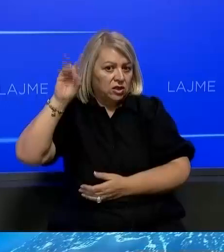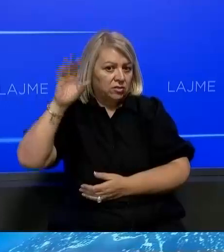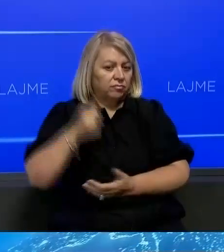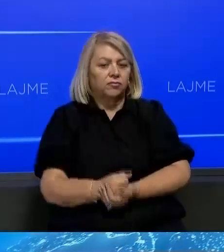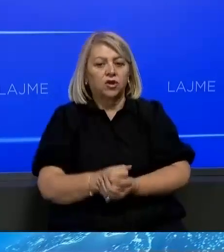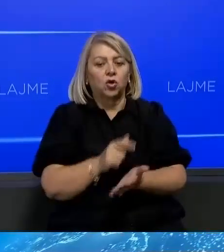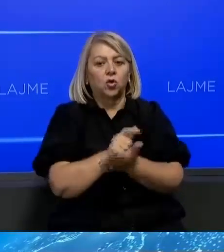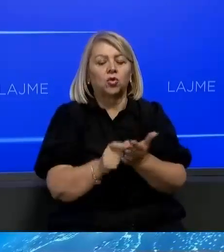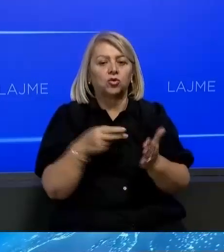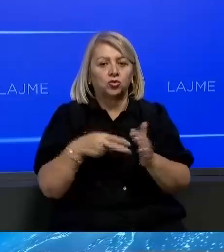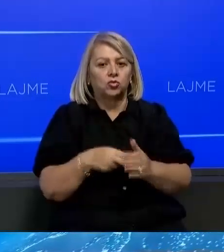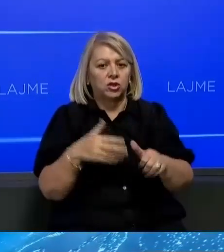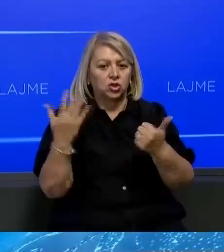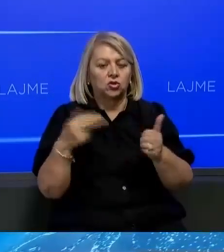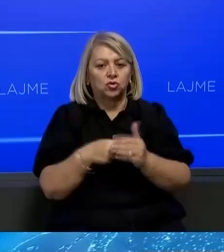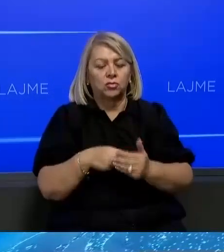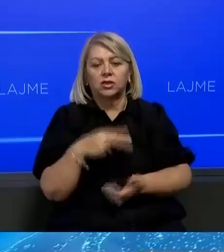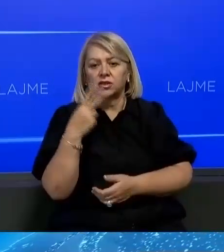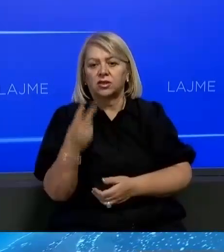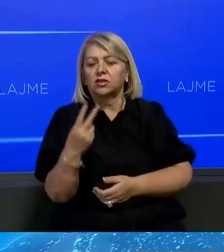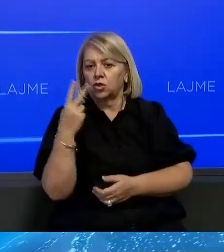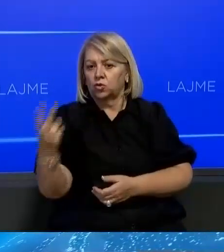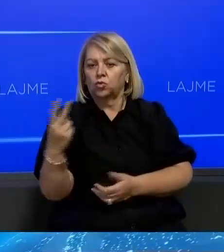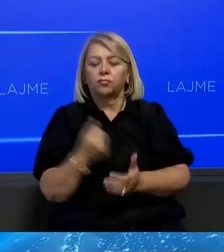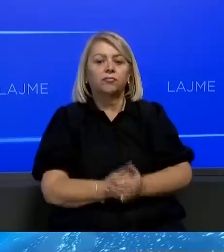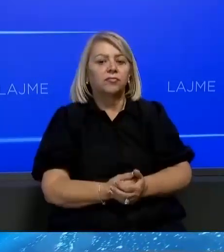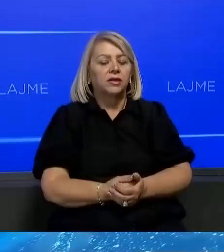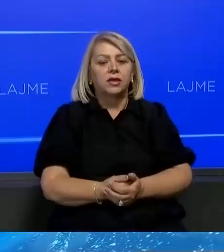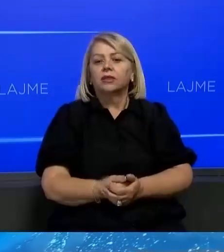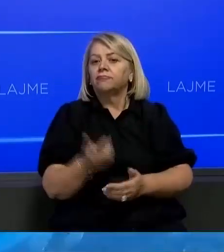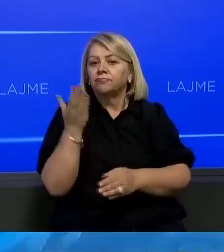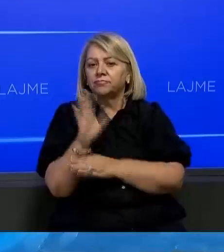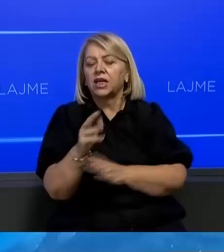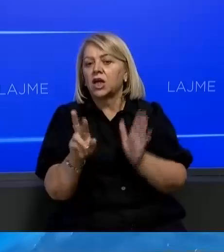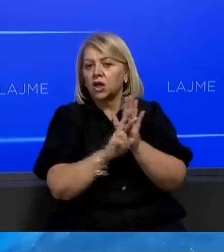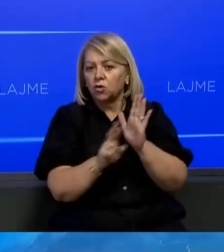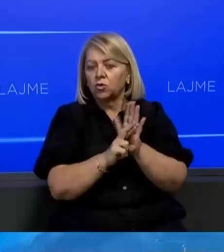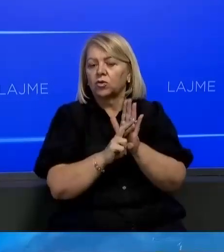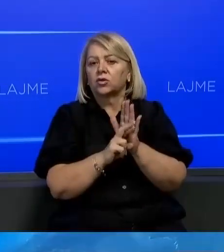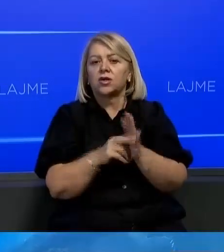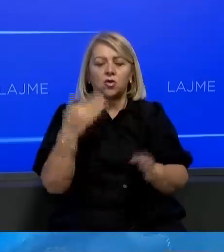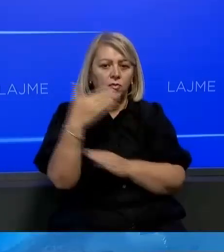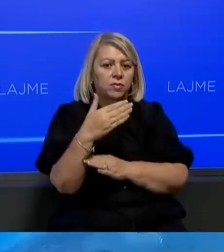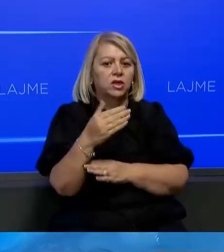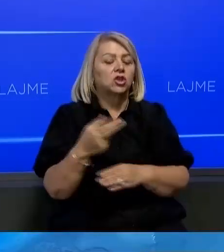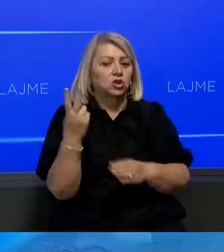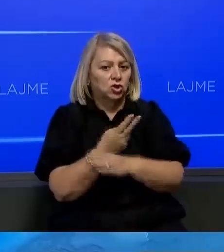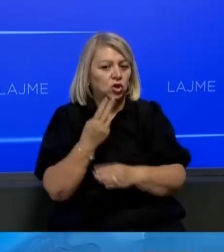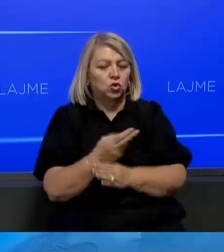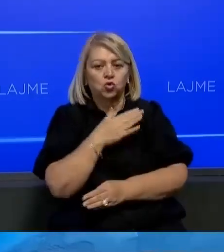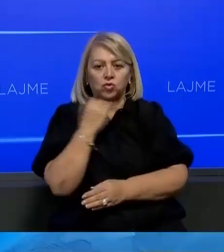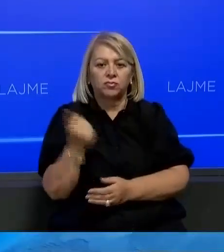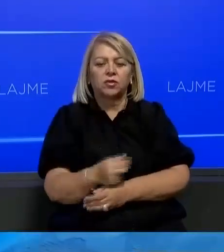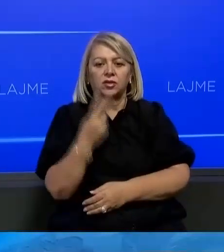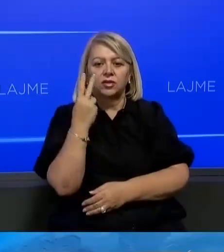periudën 2006-2022 në nivelin legislativ, ekzekutiv, regulator dhe në ndërmarje publike me shumën prej